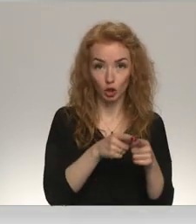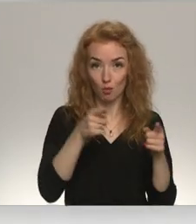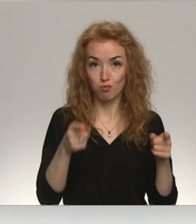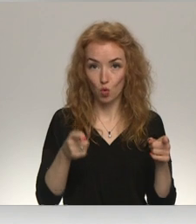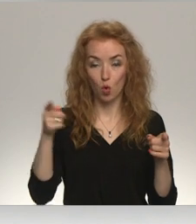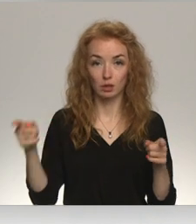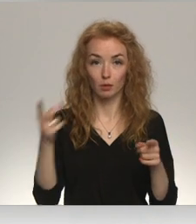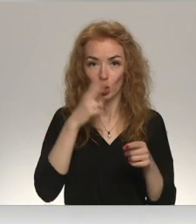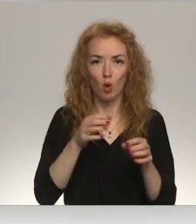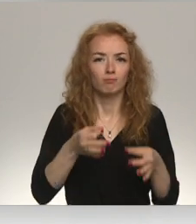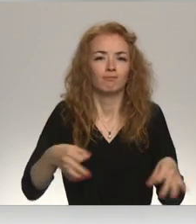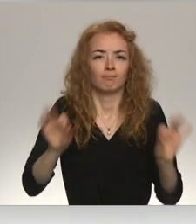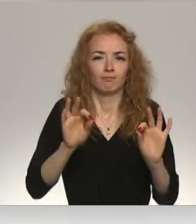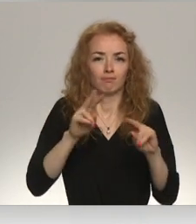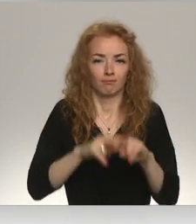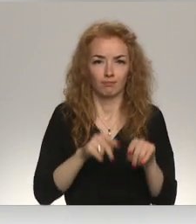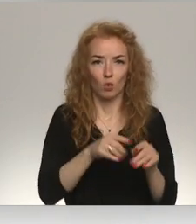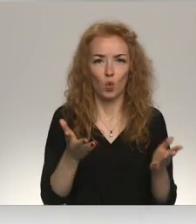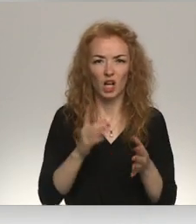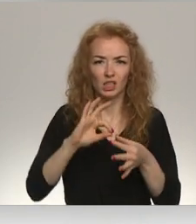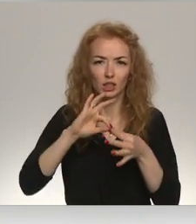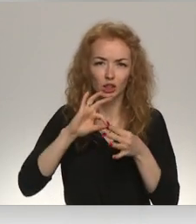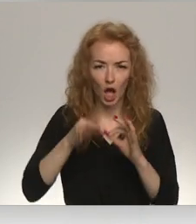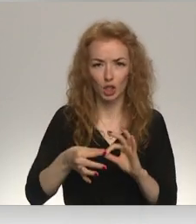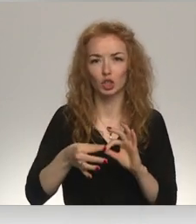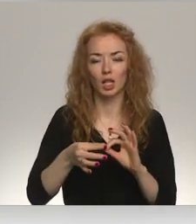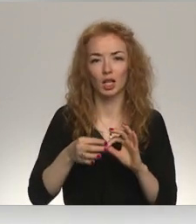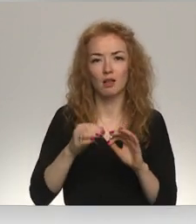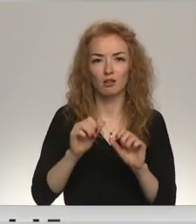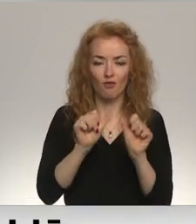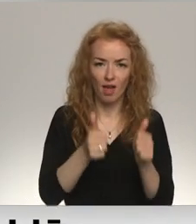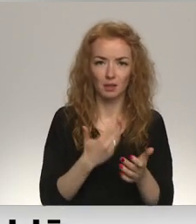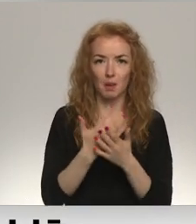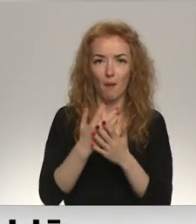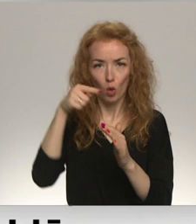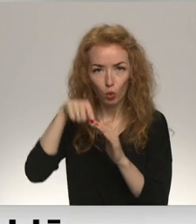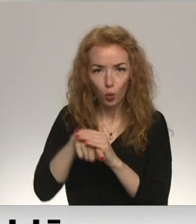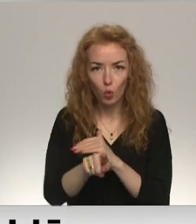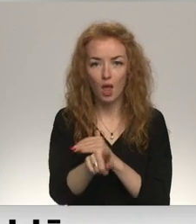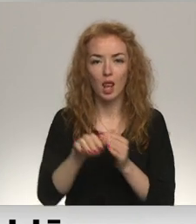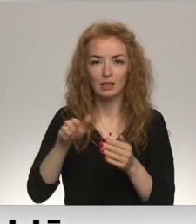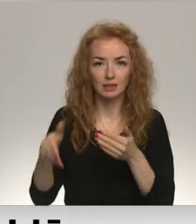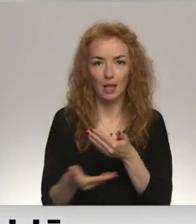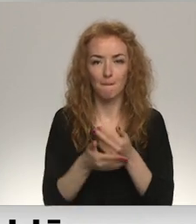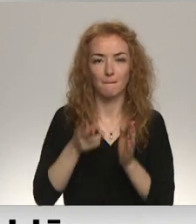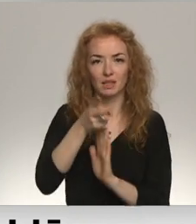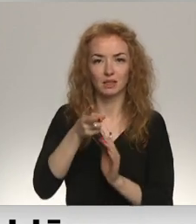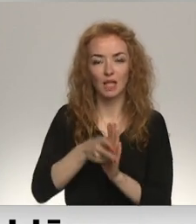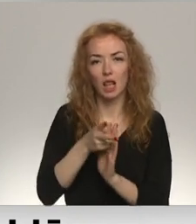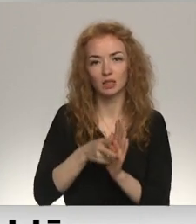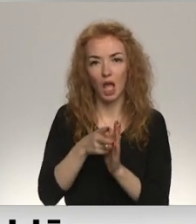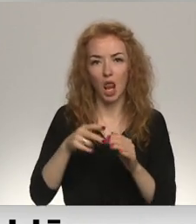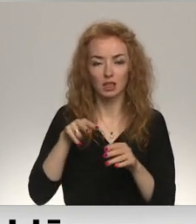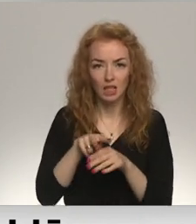prioritāriem, tā, kur ir daudz saržītāks, šie risinājumi, kaut vai tunelis zem dzelsts sliedējumi